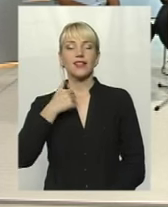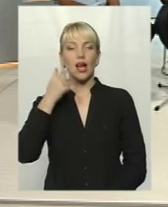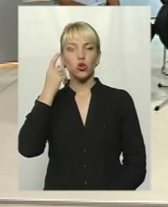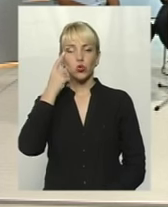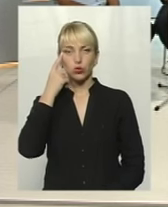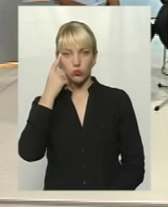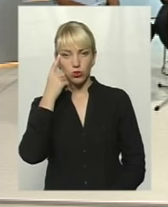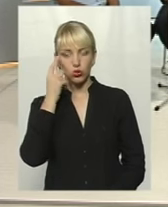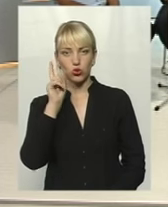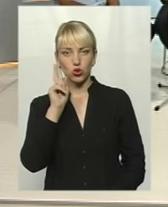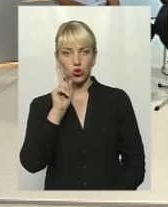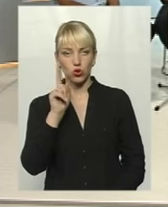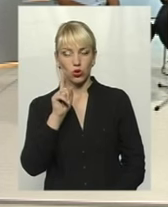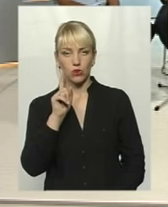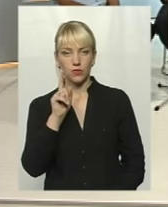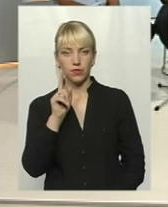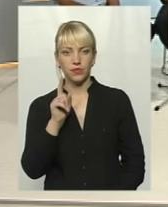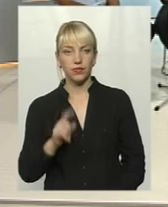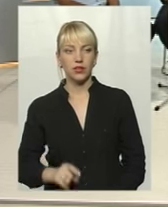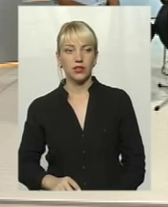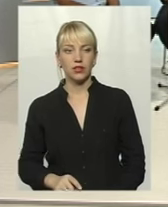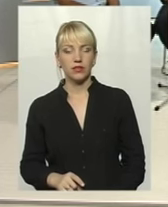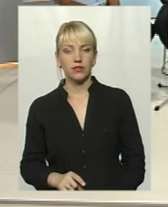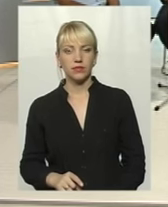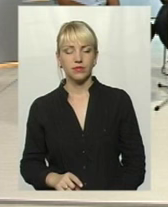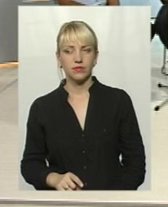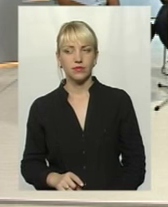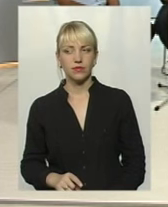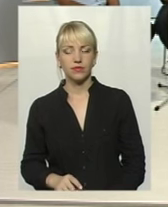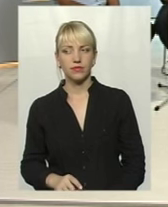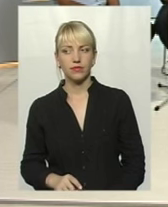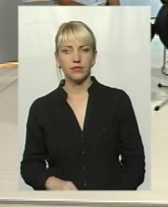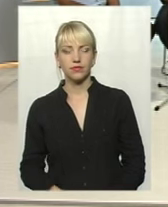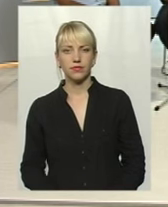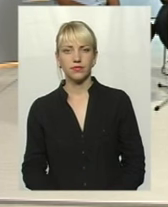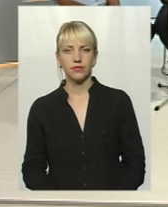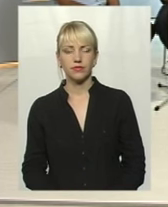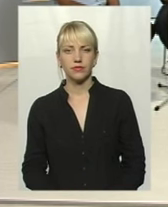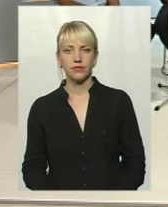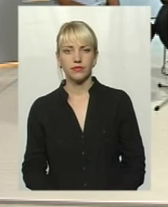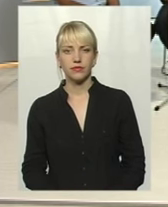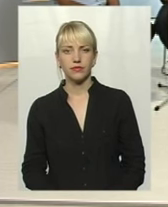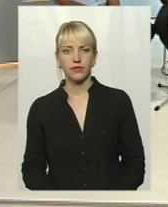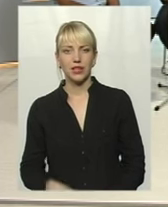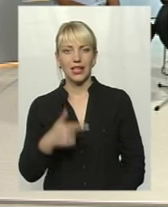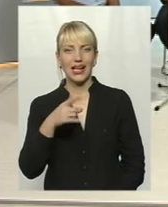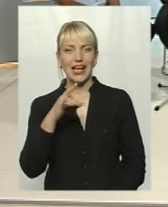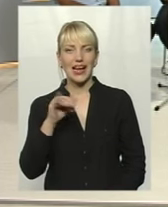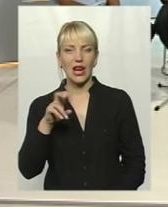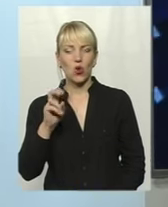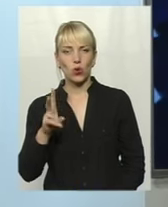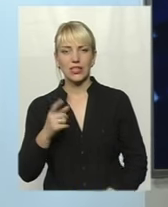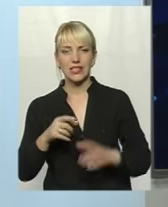особисто посадові осоти. Я особисто познайомив пана Грибука і пана Гравівка закону